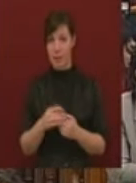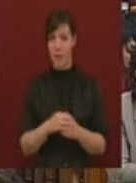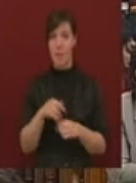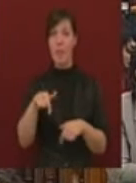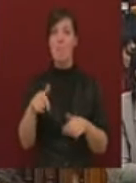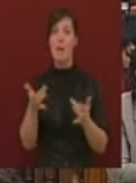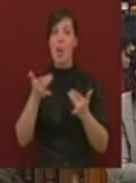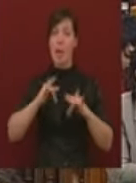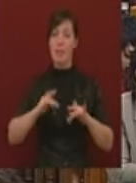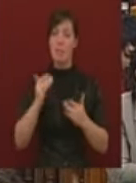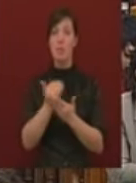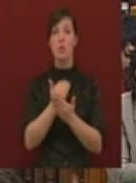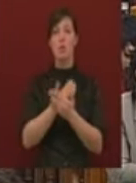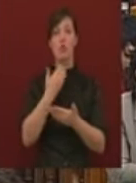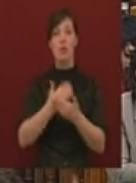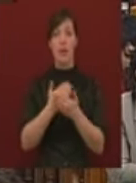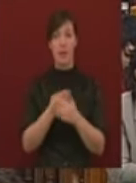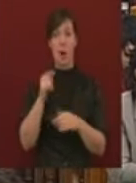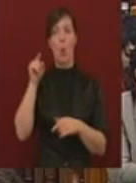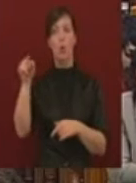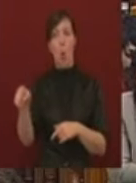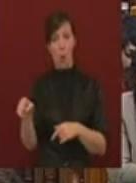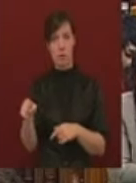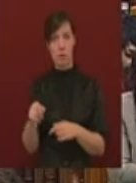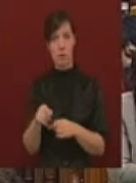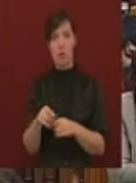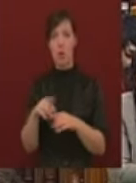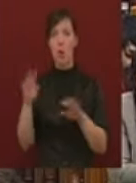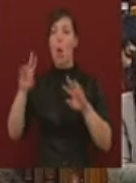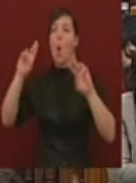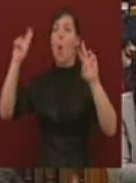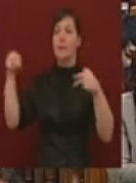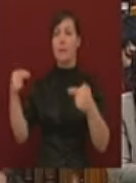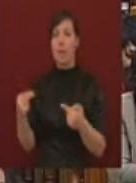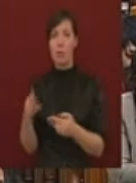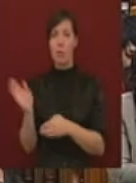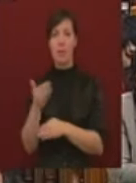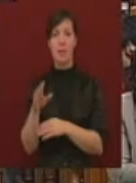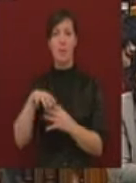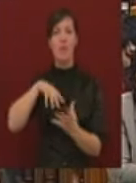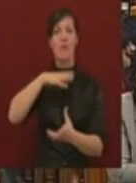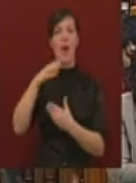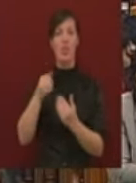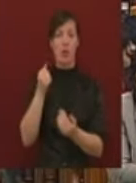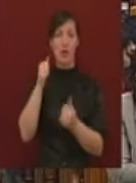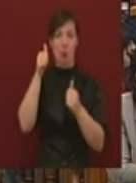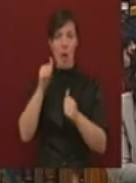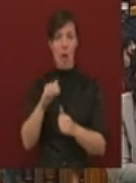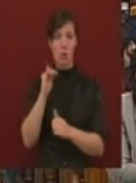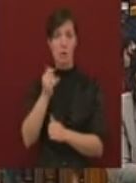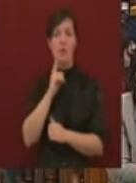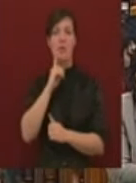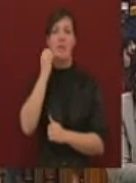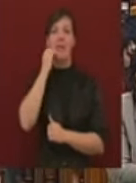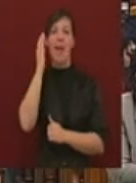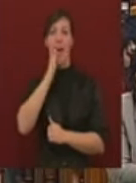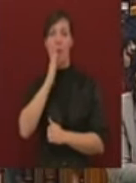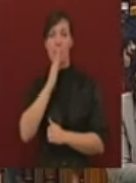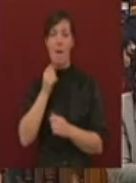szükség lenne arra, hogy ön hívjon össze egy nemzeti válságtanácsot, és az IMF tárgyalások